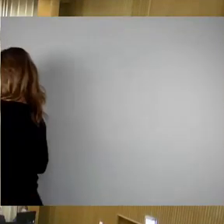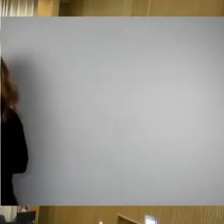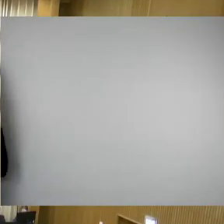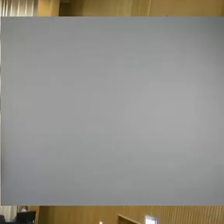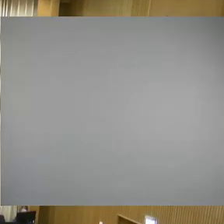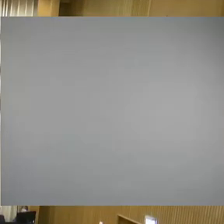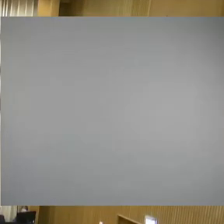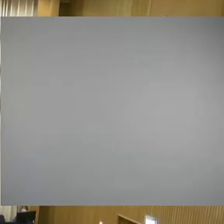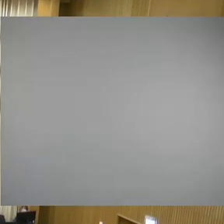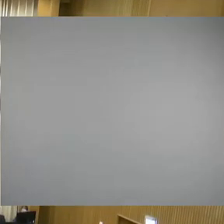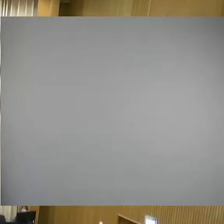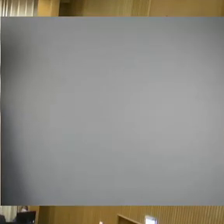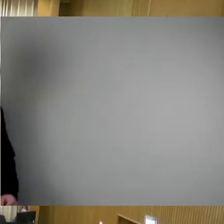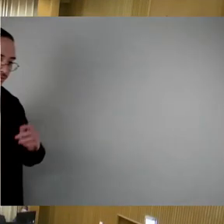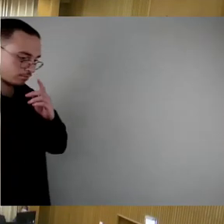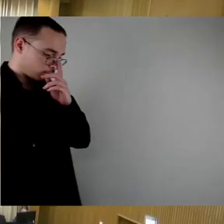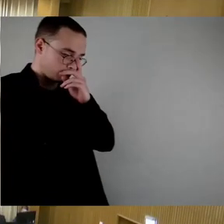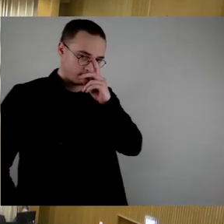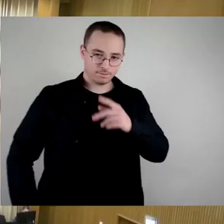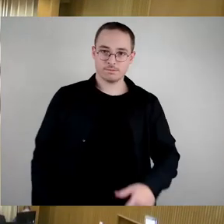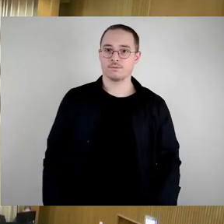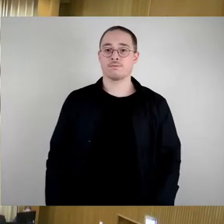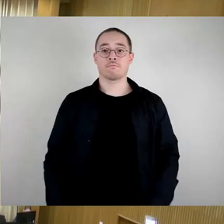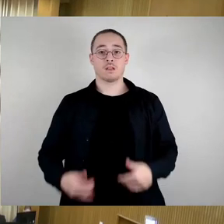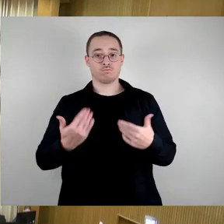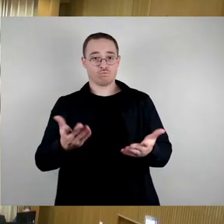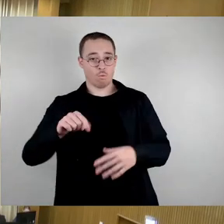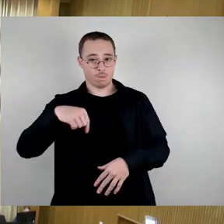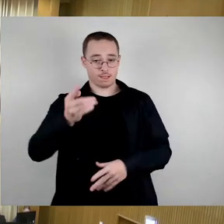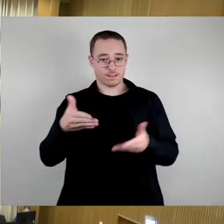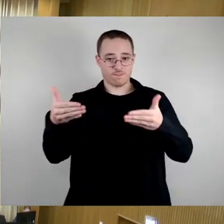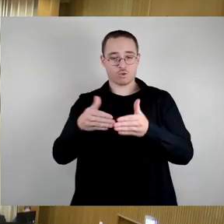So, wir setzen fort als nächste Fraktion AfD, Herr Latzinski.